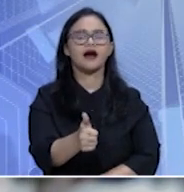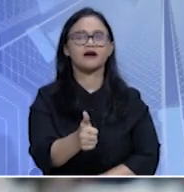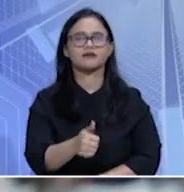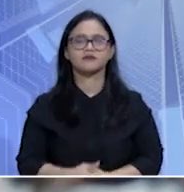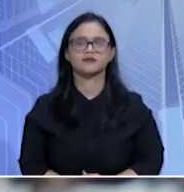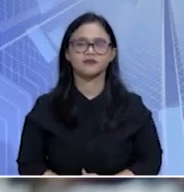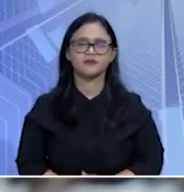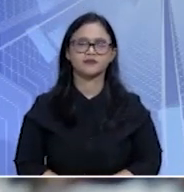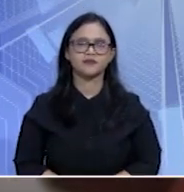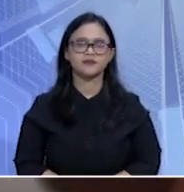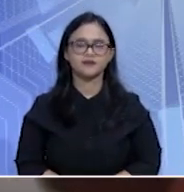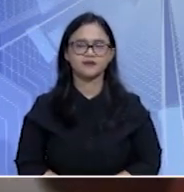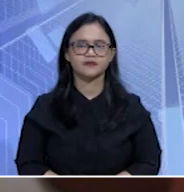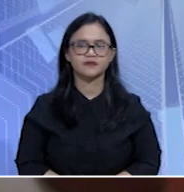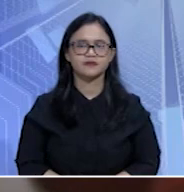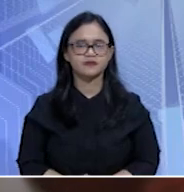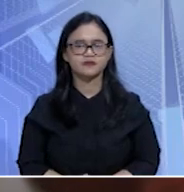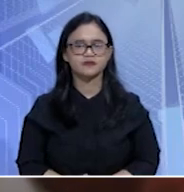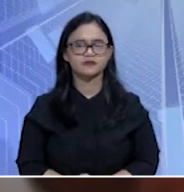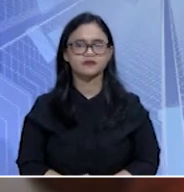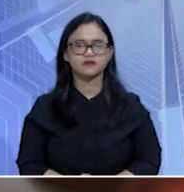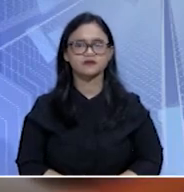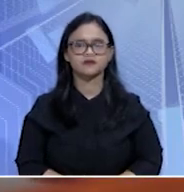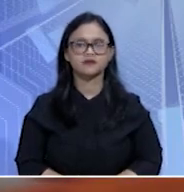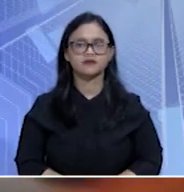Jakarta, Lisa Oktaviani, INews, melaporkan.